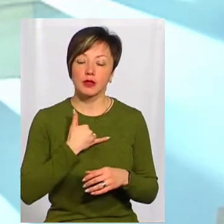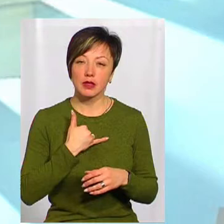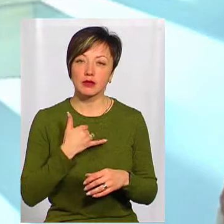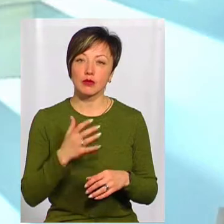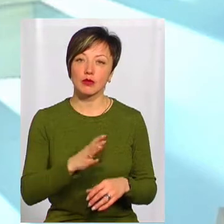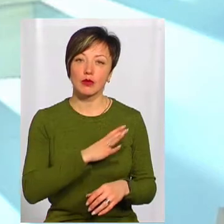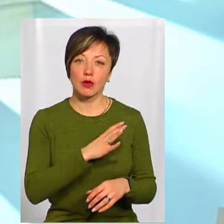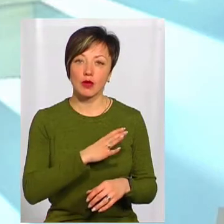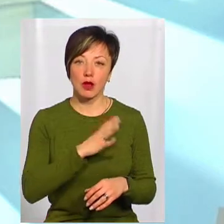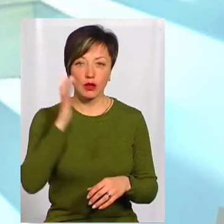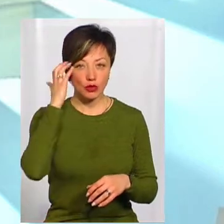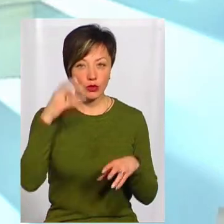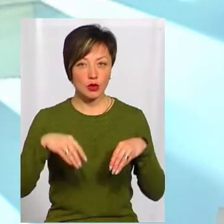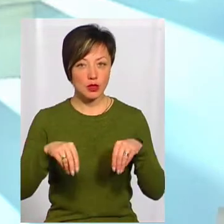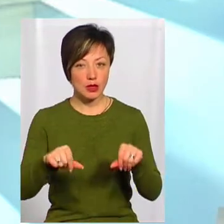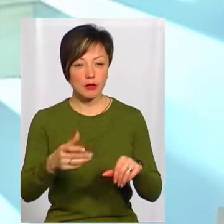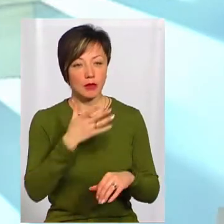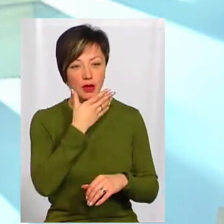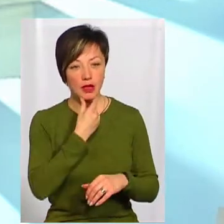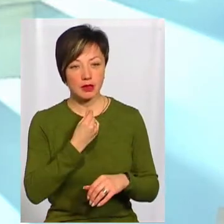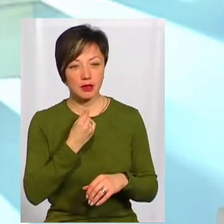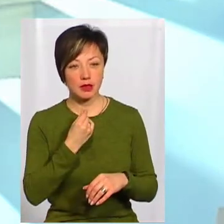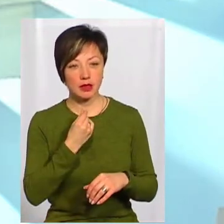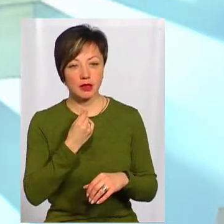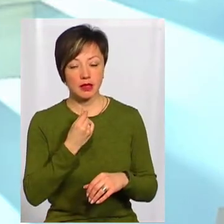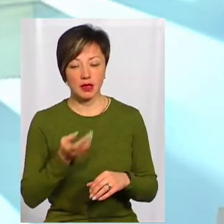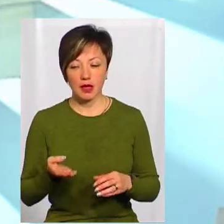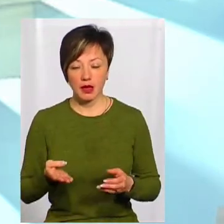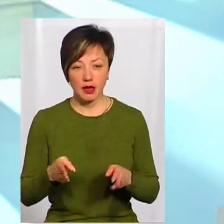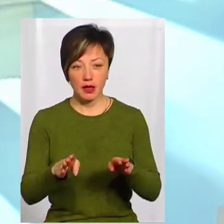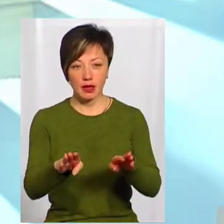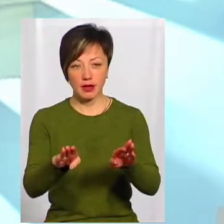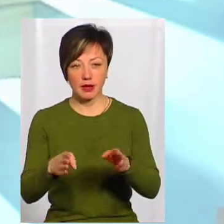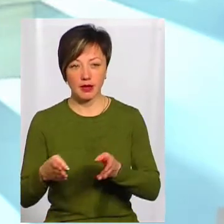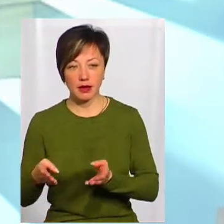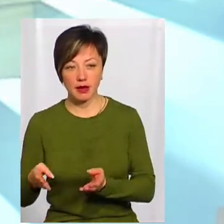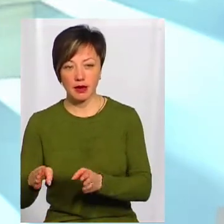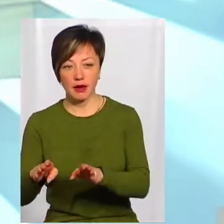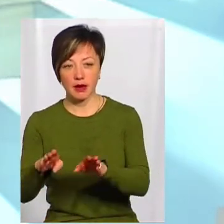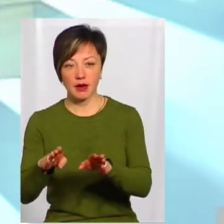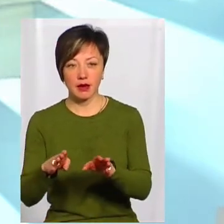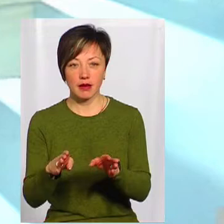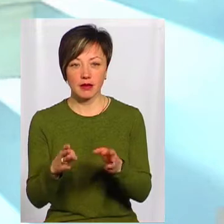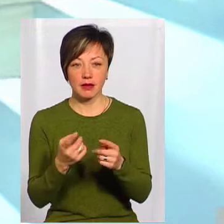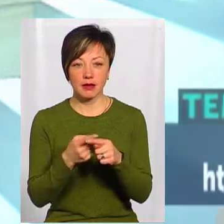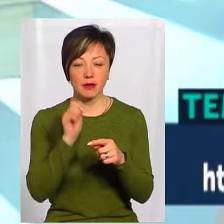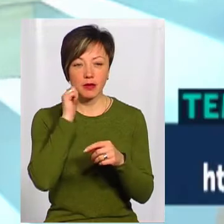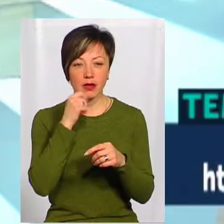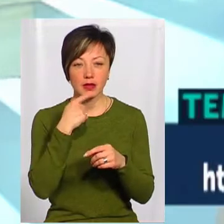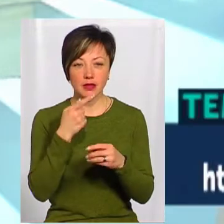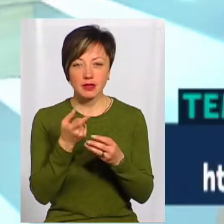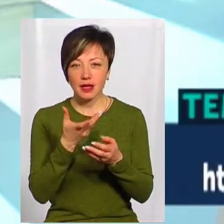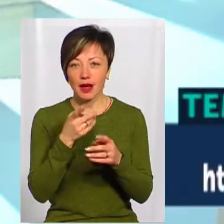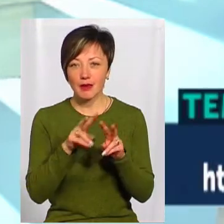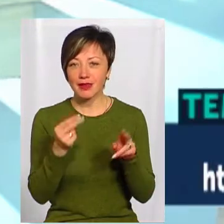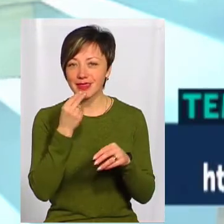була, ну, чорнозема гарна така, як ріля пройде, аж, як бабці казали, аж